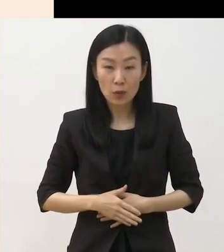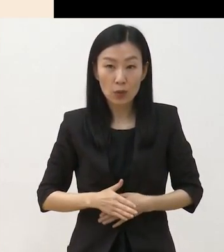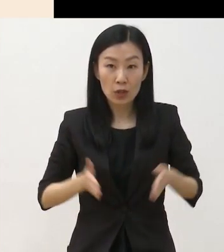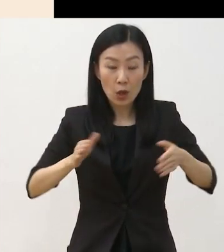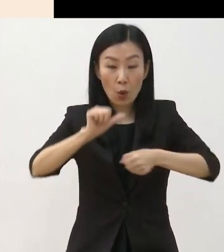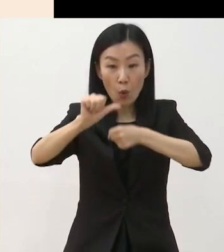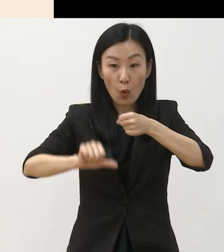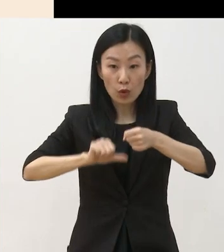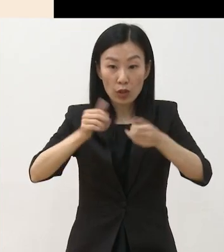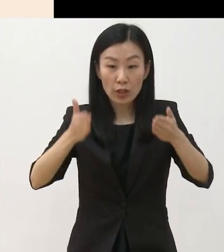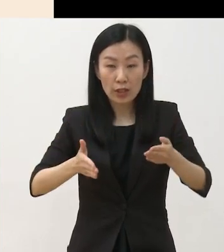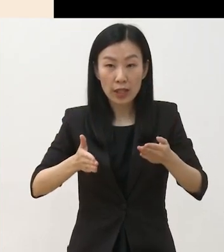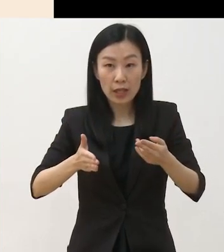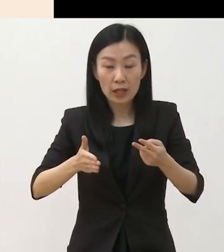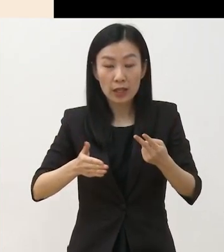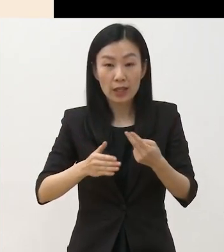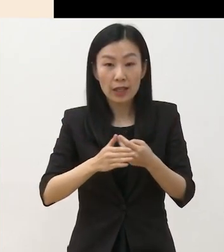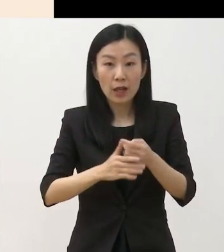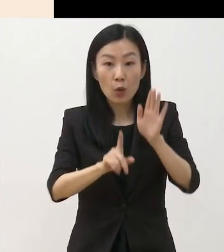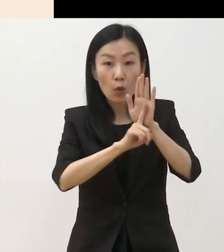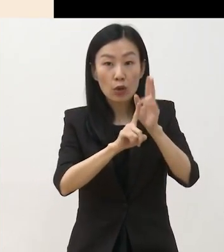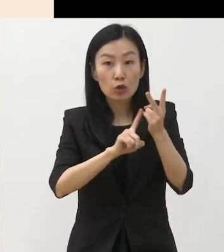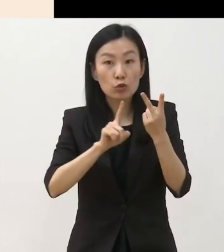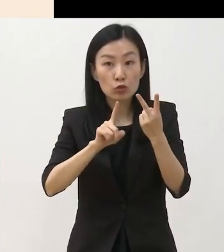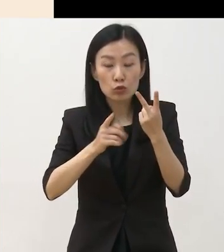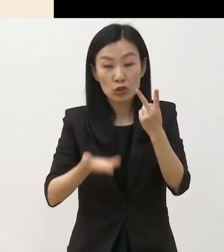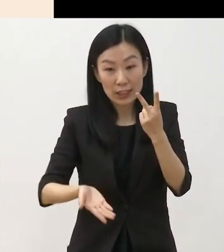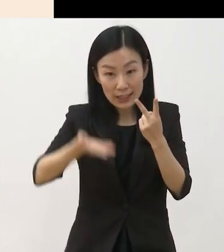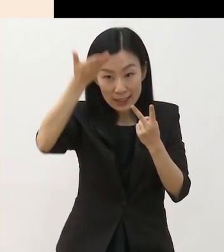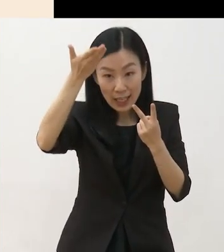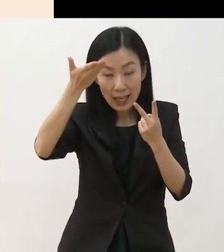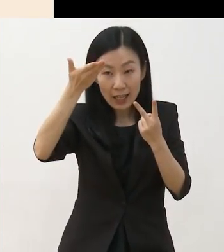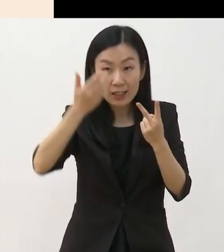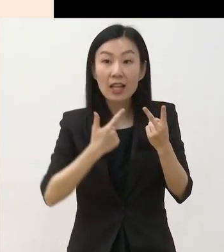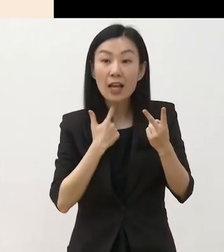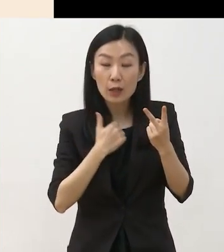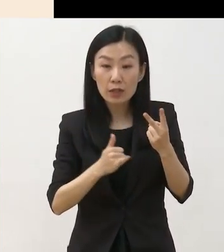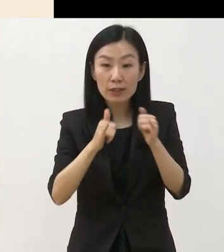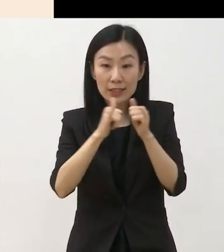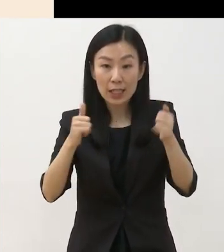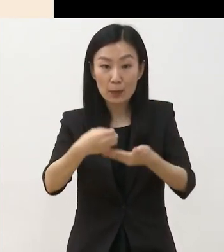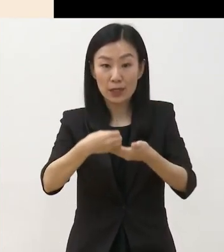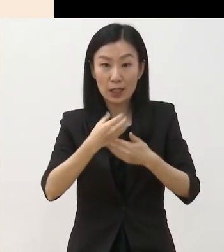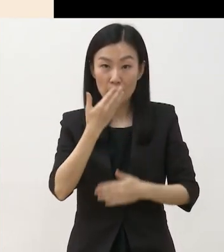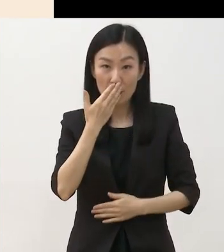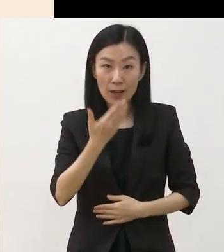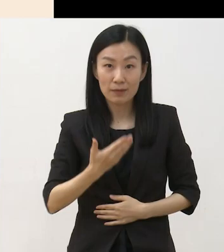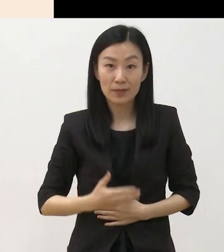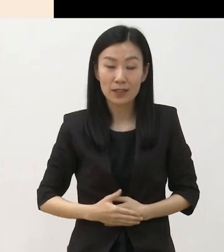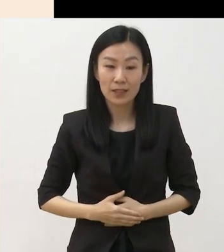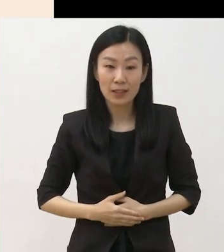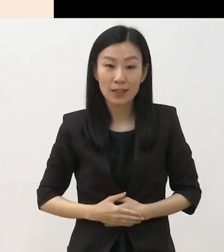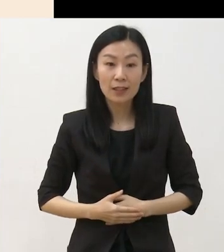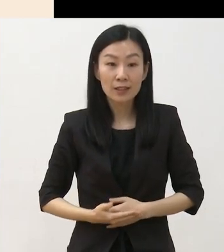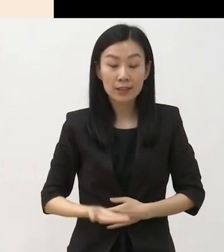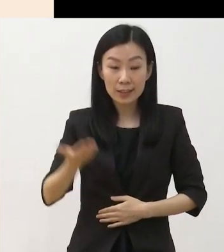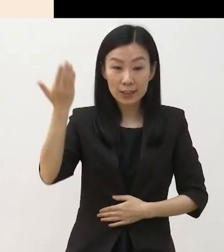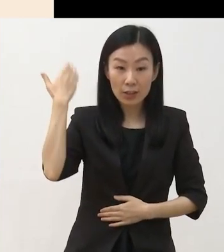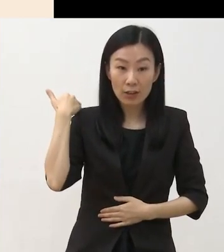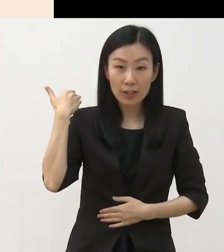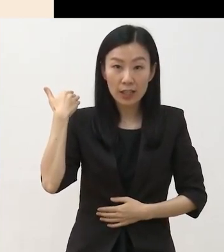2편 이상의 공연 참여 활동 실적이 있어야 지원 신청이 가능한데요 기존에는